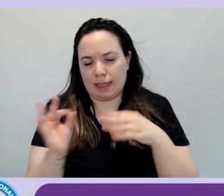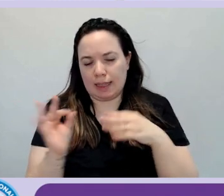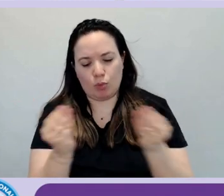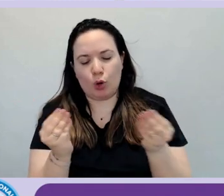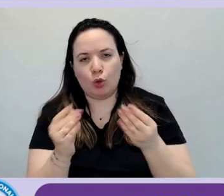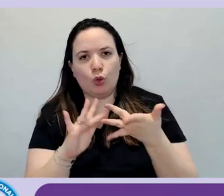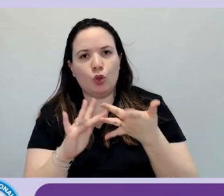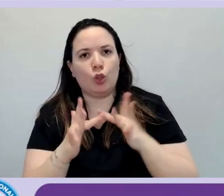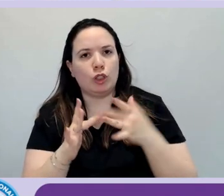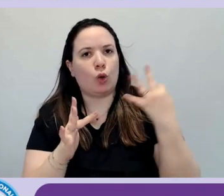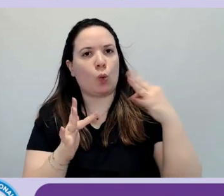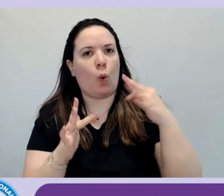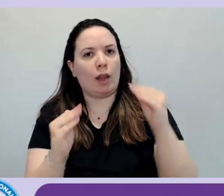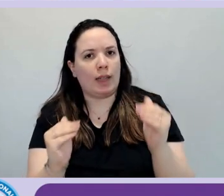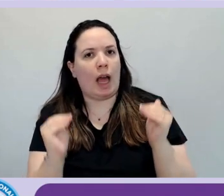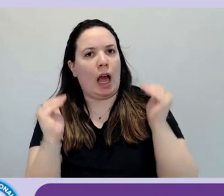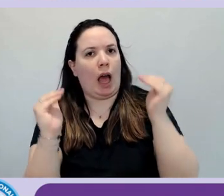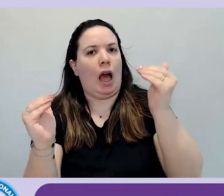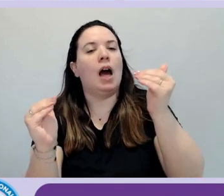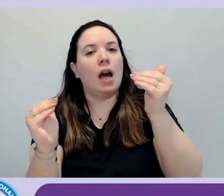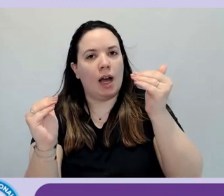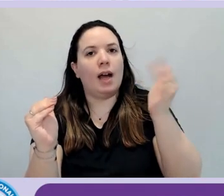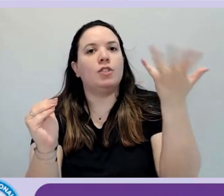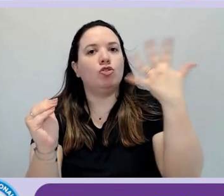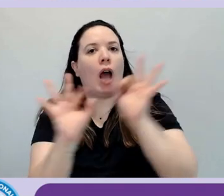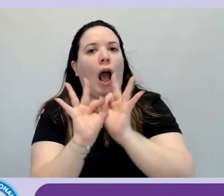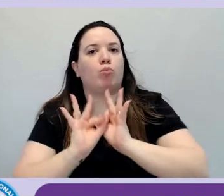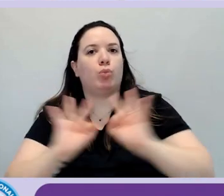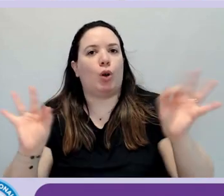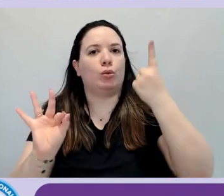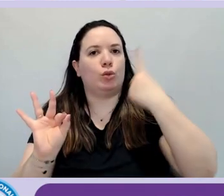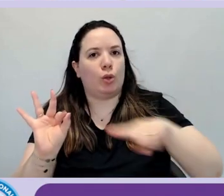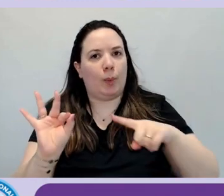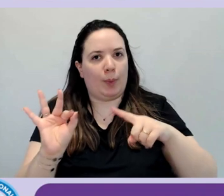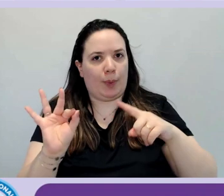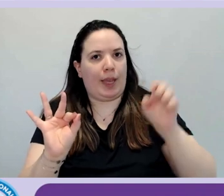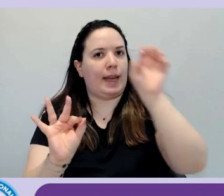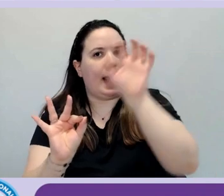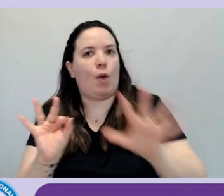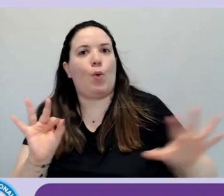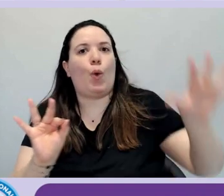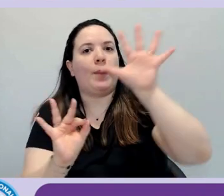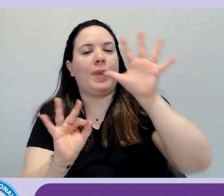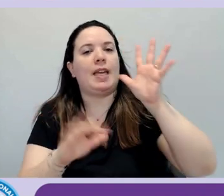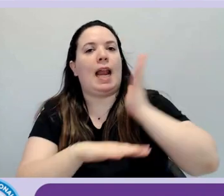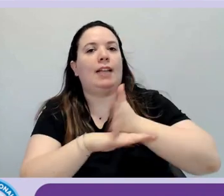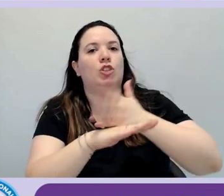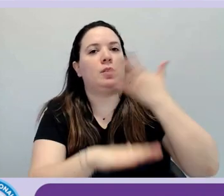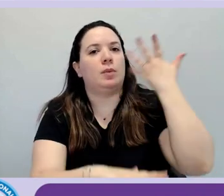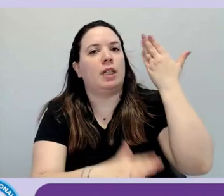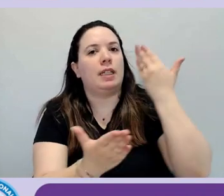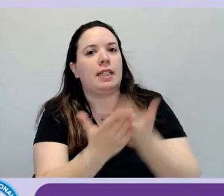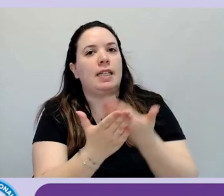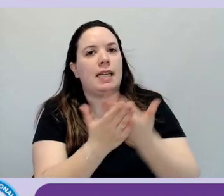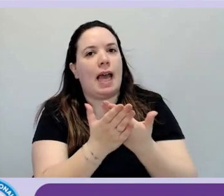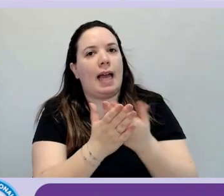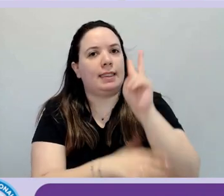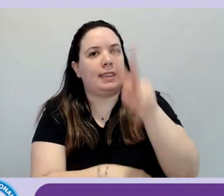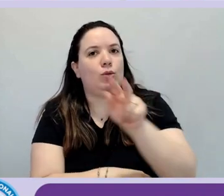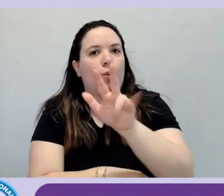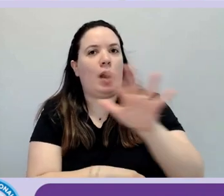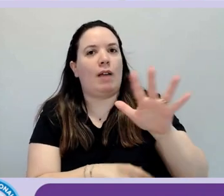migliore e pronto all'ingresso diciamo dell'European Accessibility Act perché è un po' diciamo